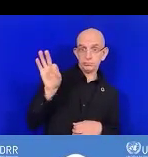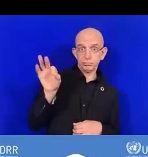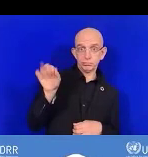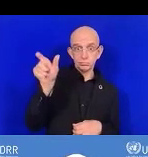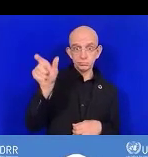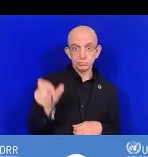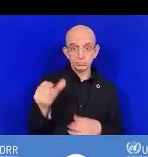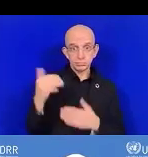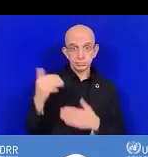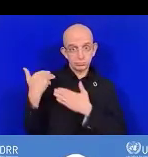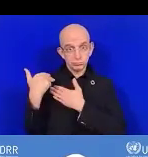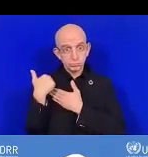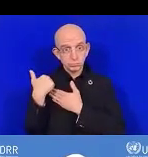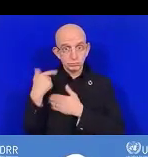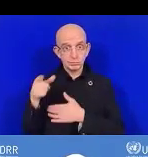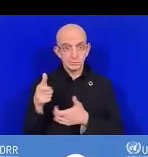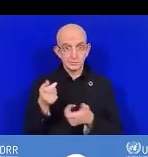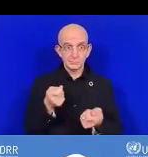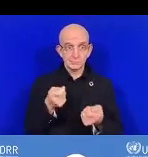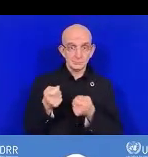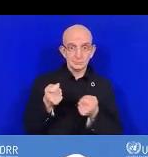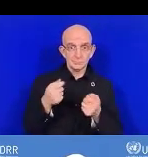que je n pas besoin d'expliquer.